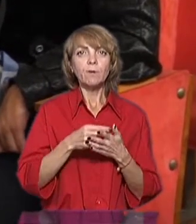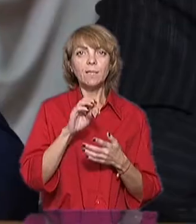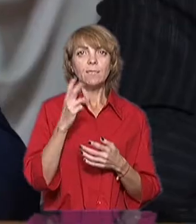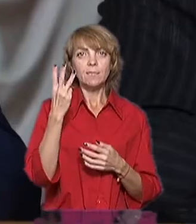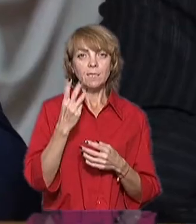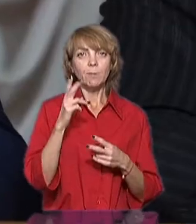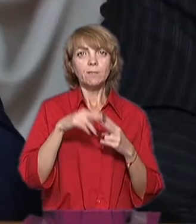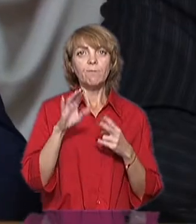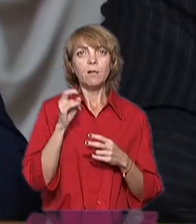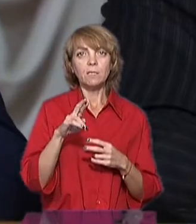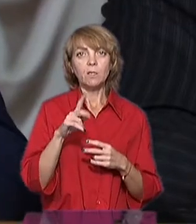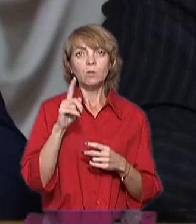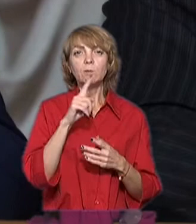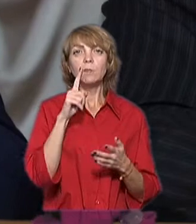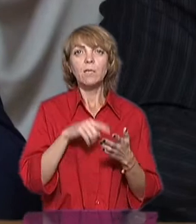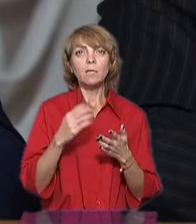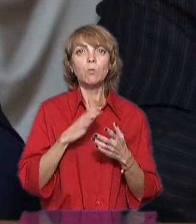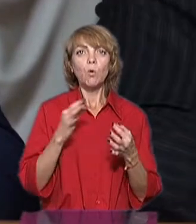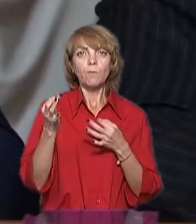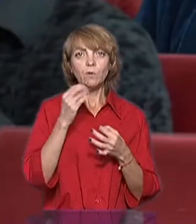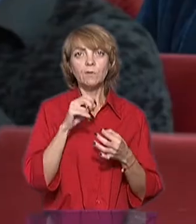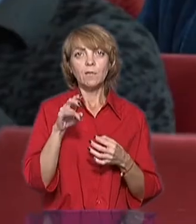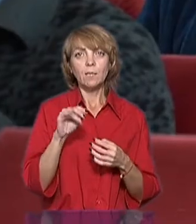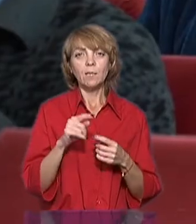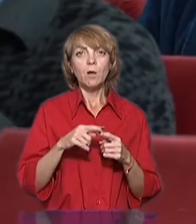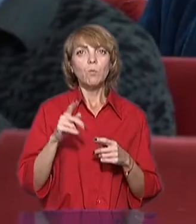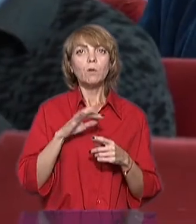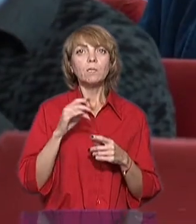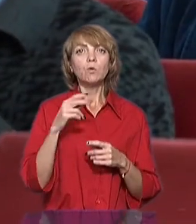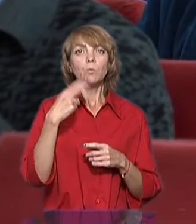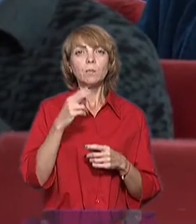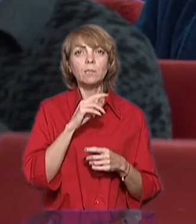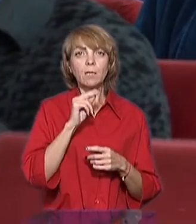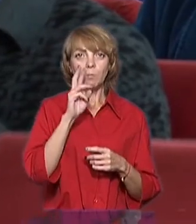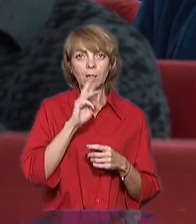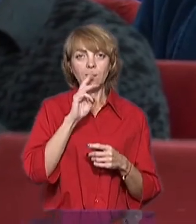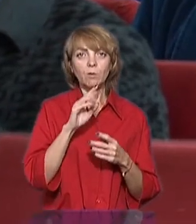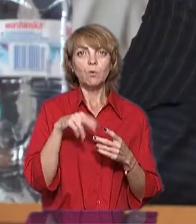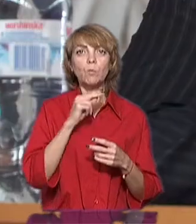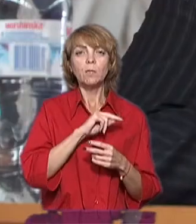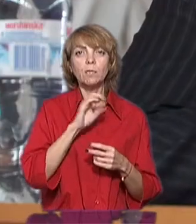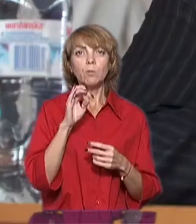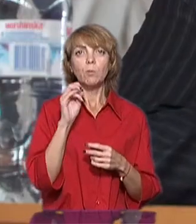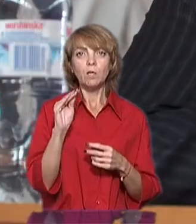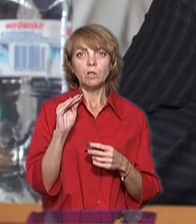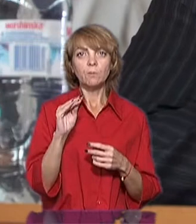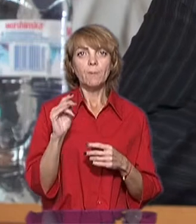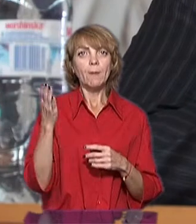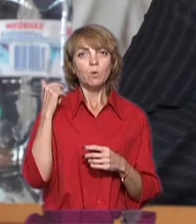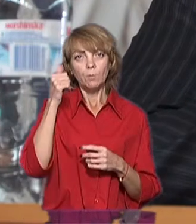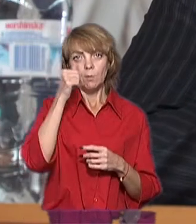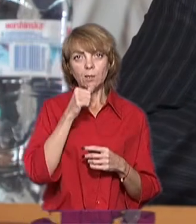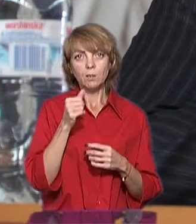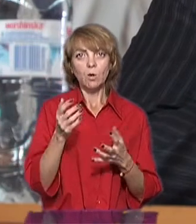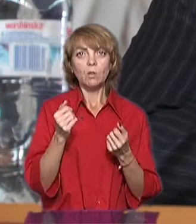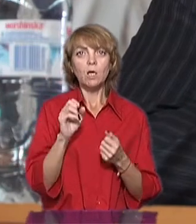-3 наприкінці вересня. Одне з питань, яке обговорюють у залі – борги по зарплаті перед робітниками тепломереж. За минулий місяць